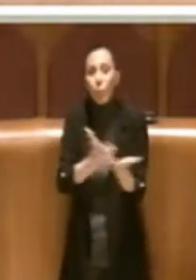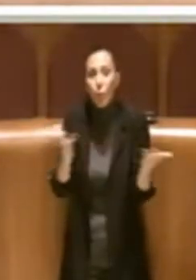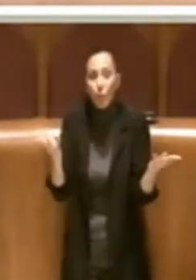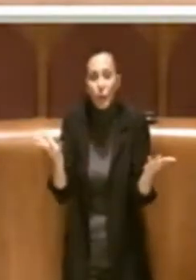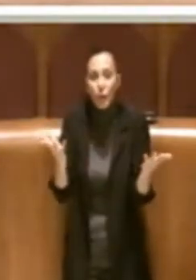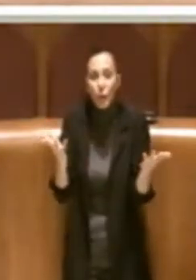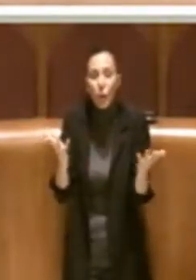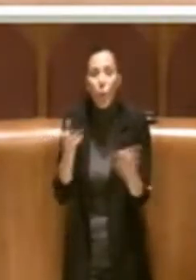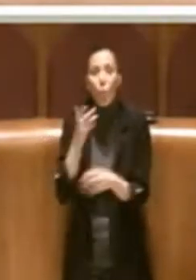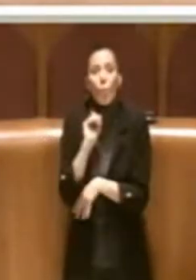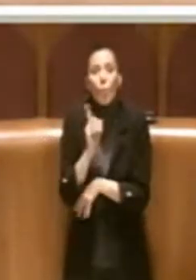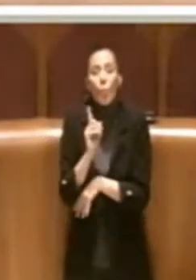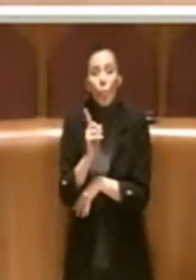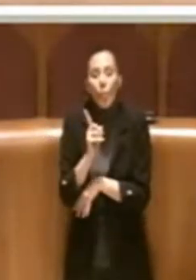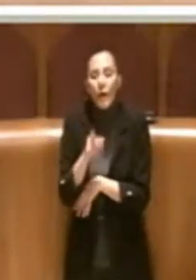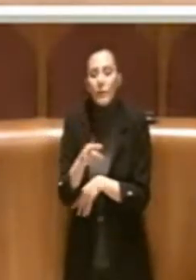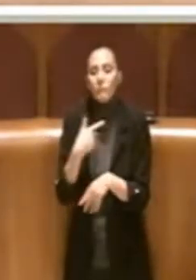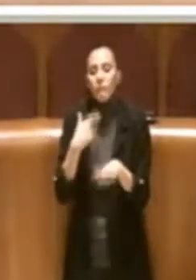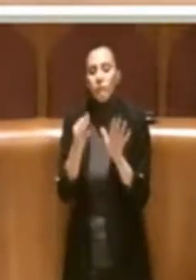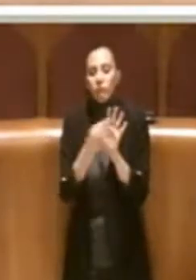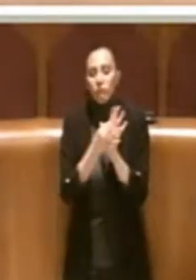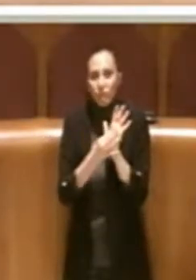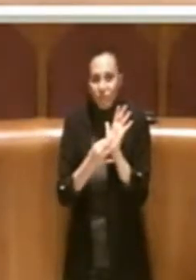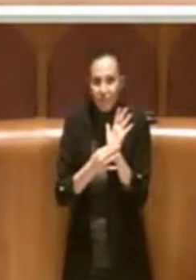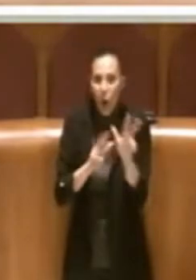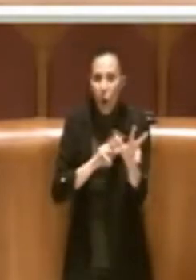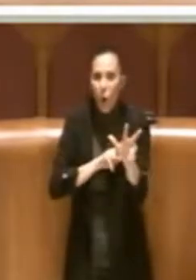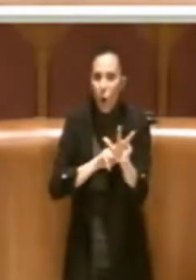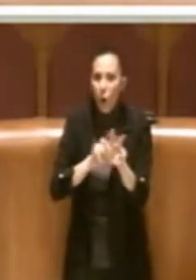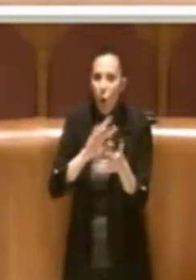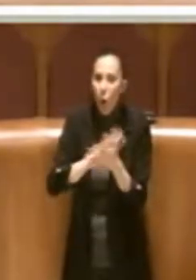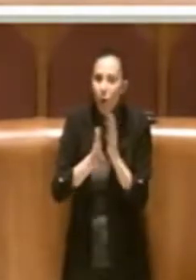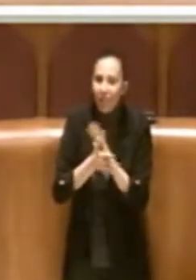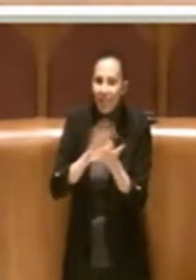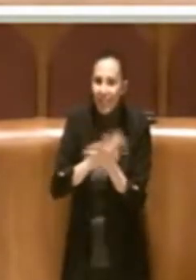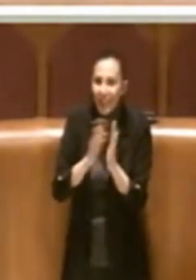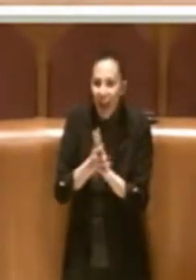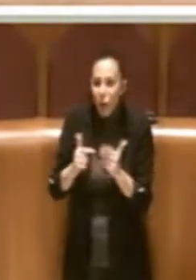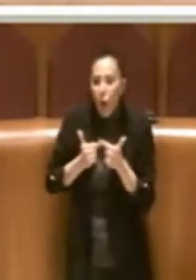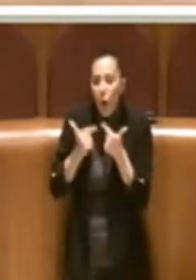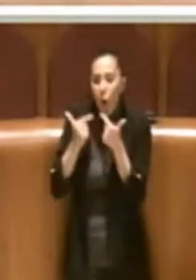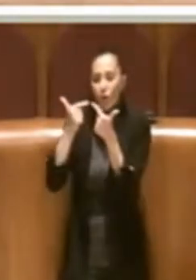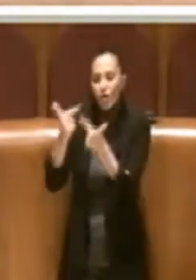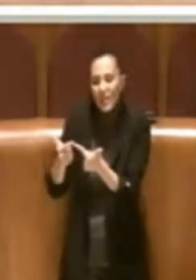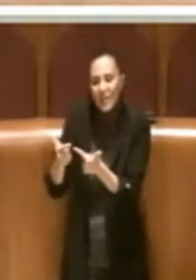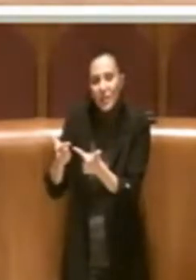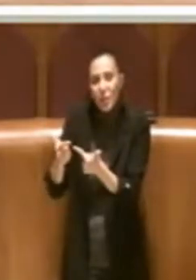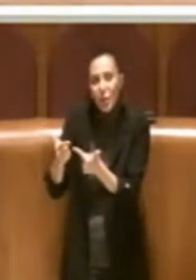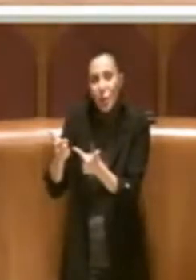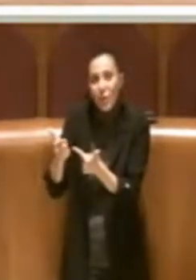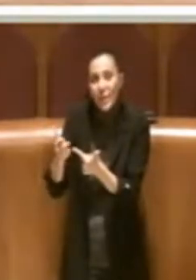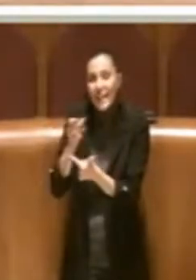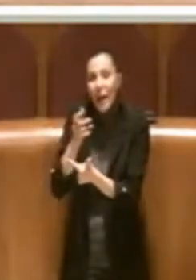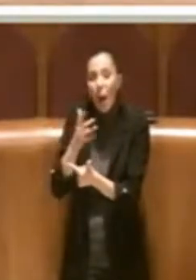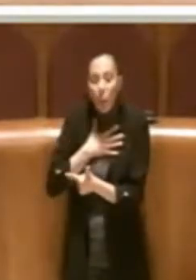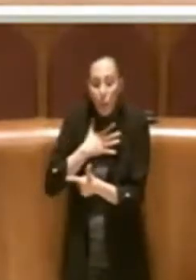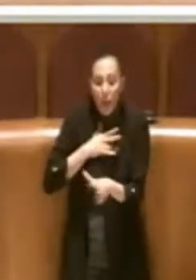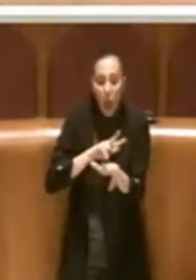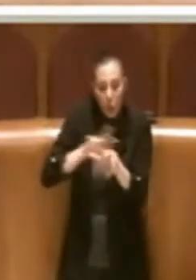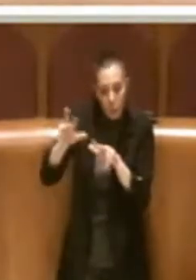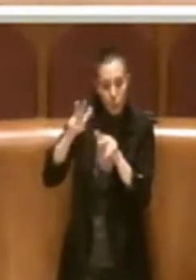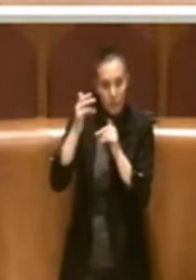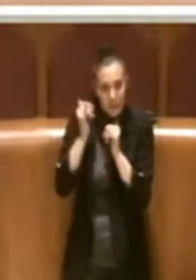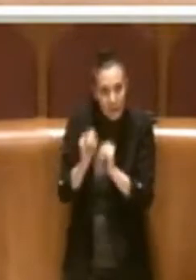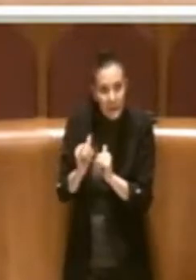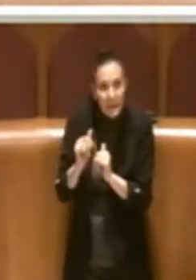quale sarà ristabilito un contratto di concessione del bene, che ripeto, è di proprietà del Comune e